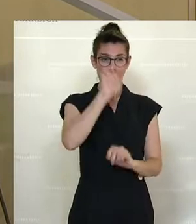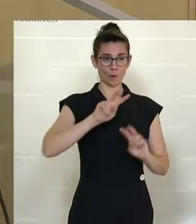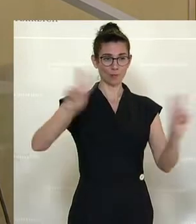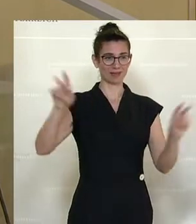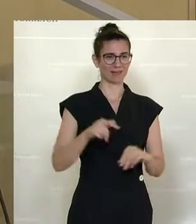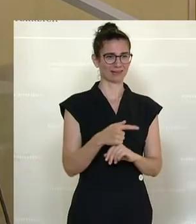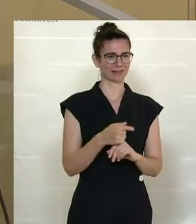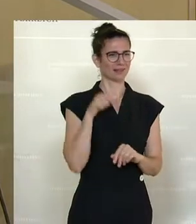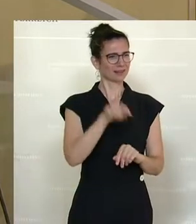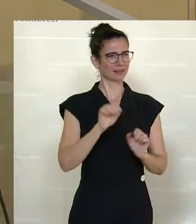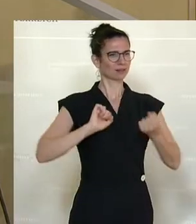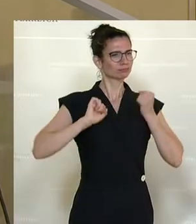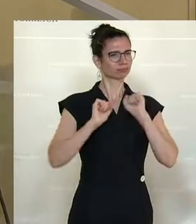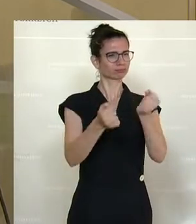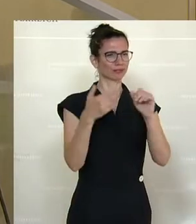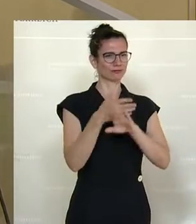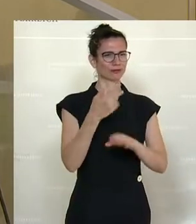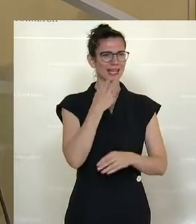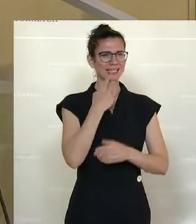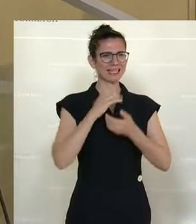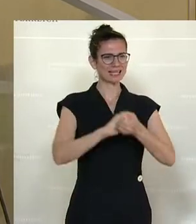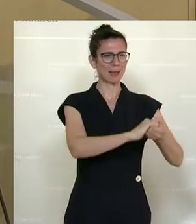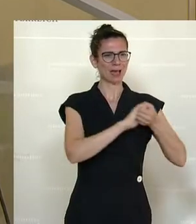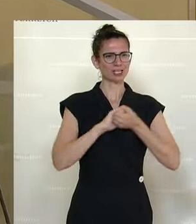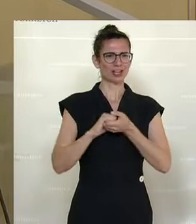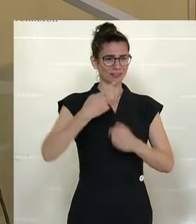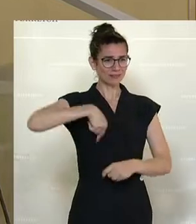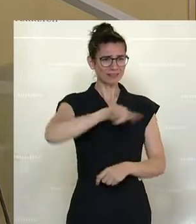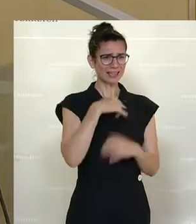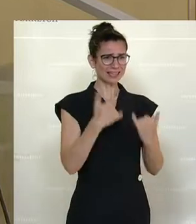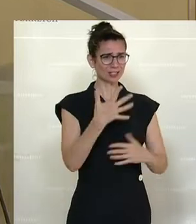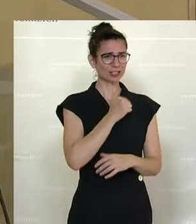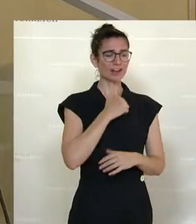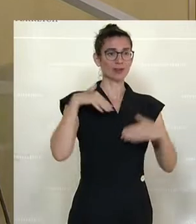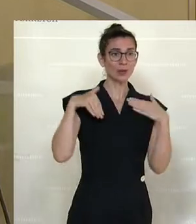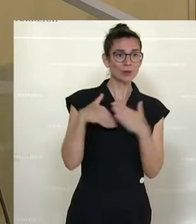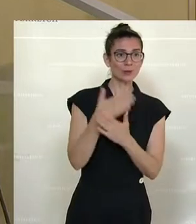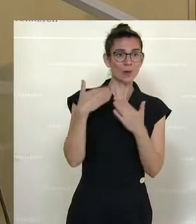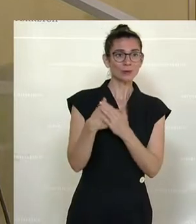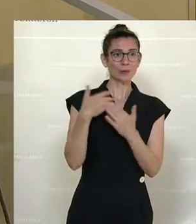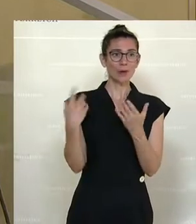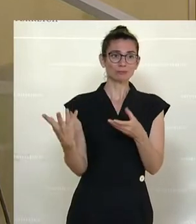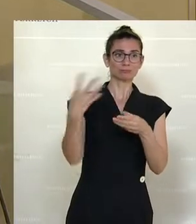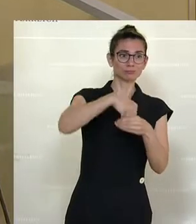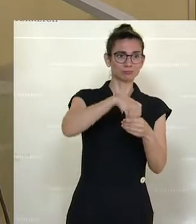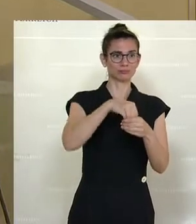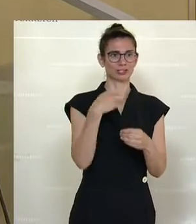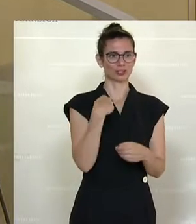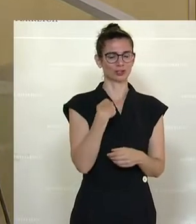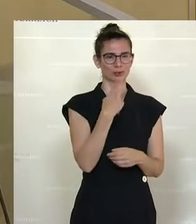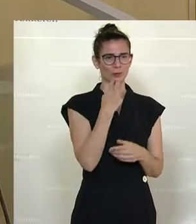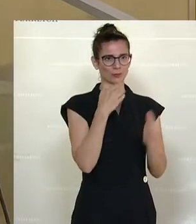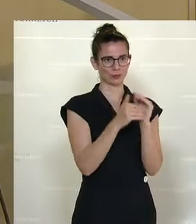der progressivsten Modelle Europas für die Energiegemeinschaften schaffen wir es, dass neue Akteurinnen an unserem Stromsystem teilnehmen können. Wir schaffen